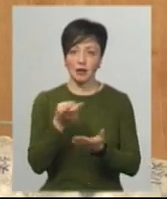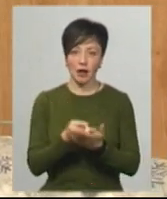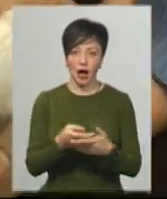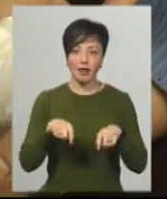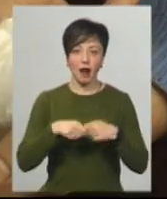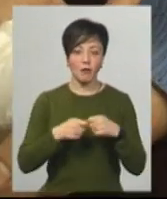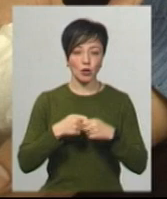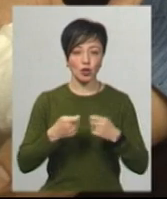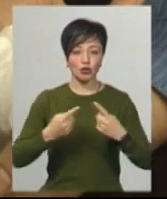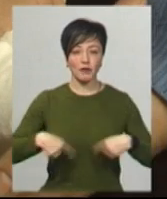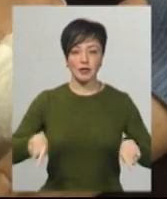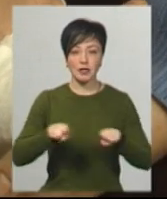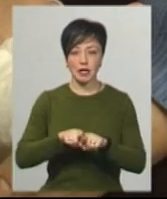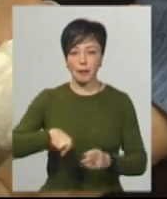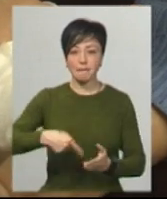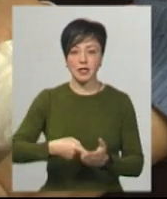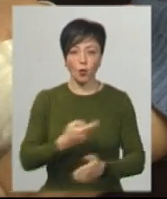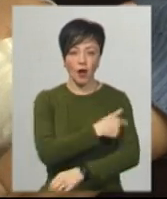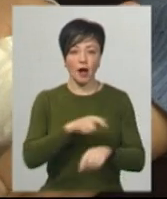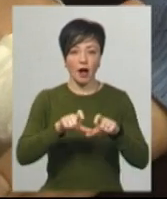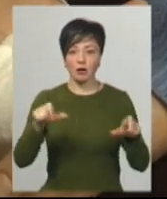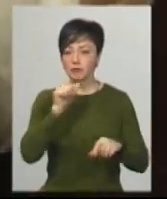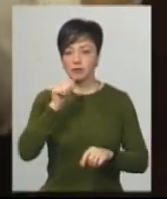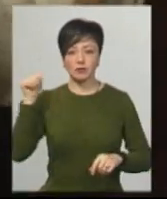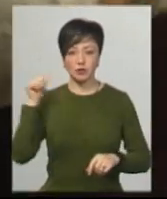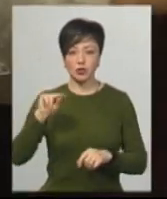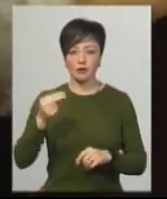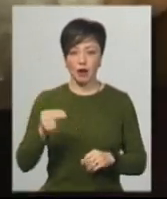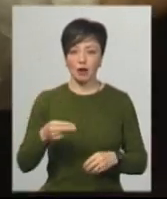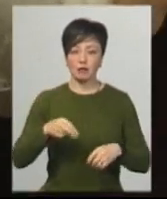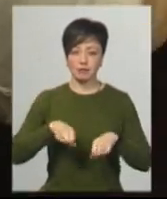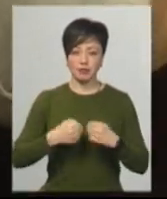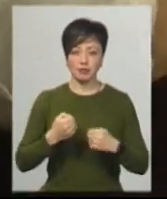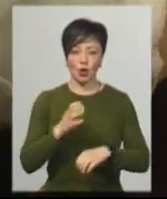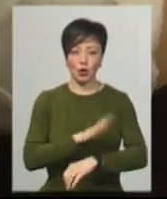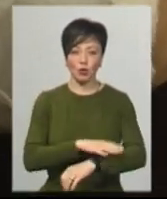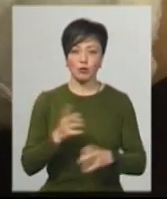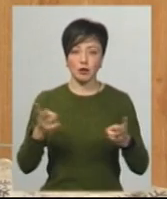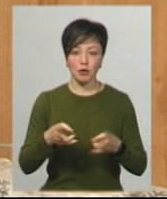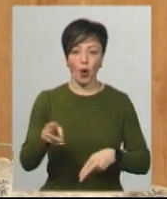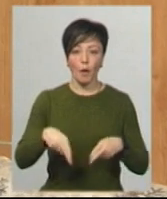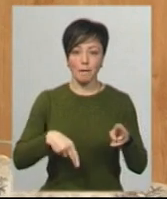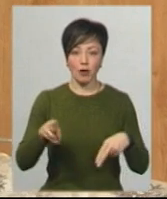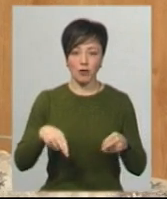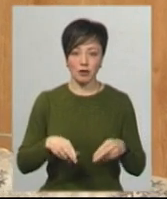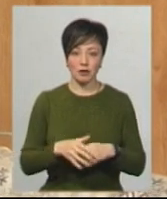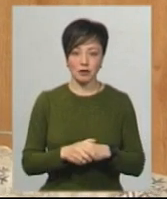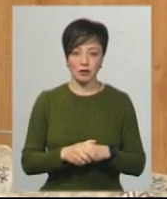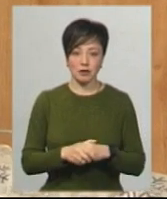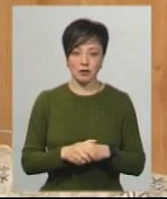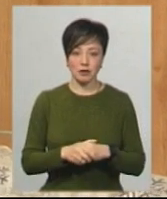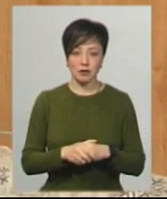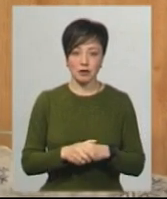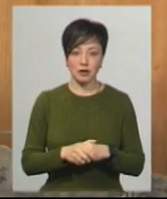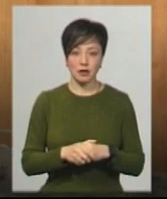у травматологічному відділенні міської лікарні. Минулого четверга вона зламала руку і їй сказали, що потрібно оперувати. Без планових не можна.